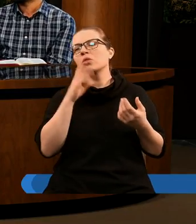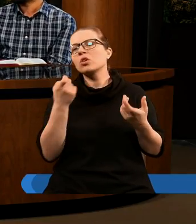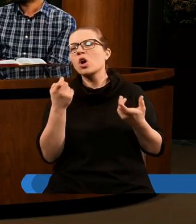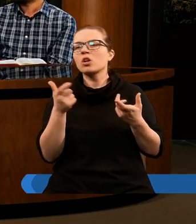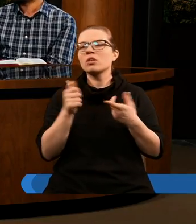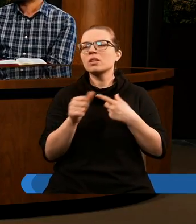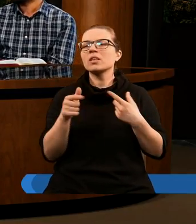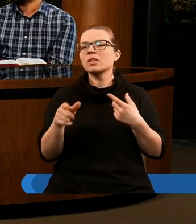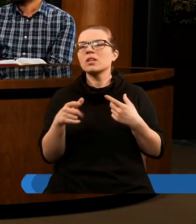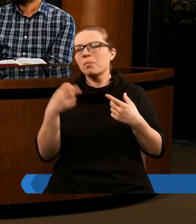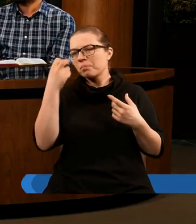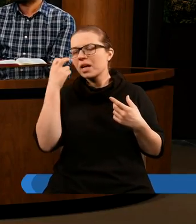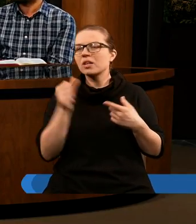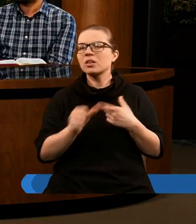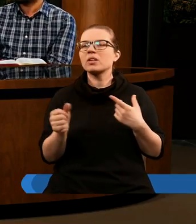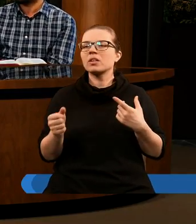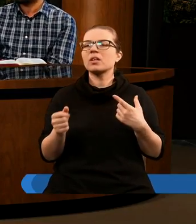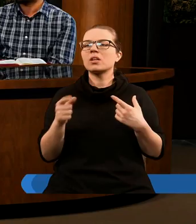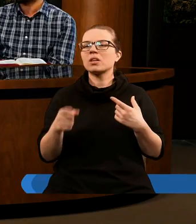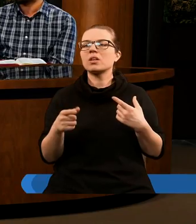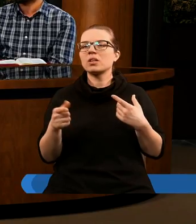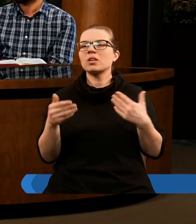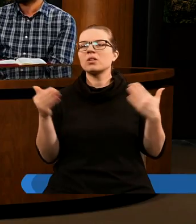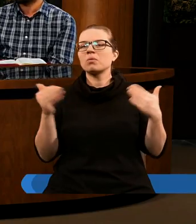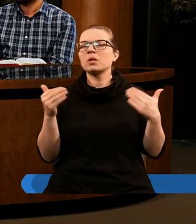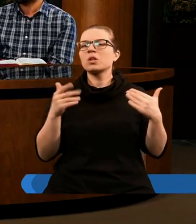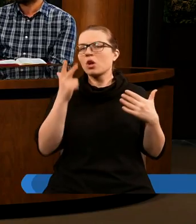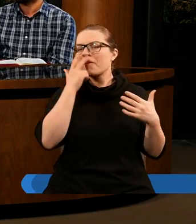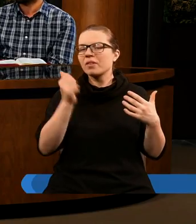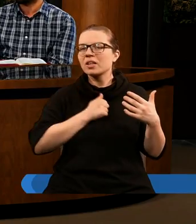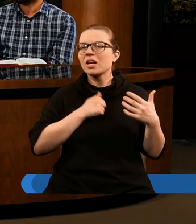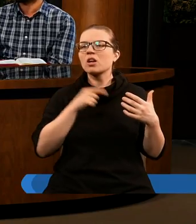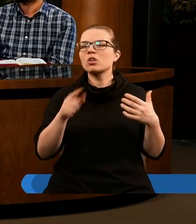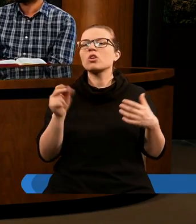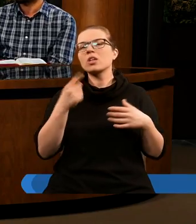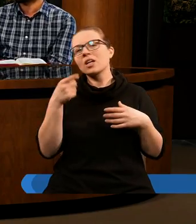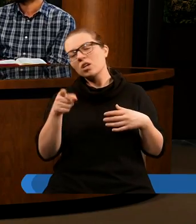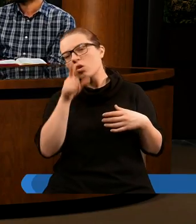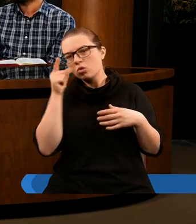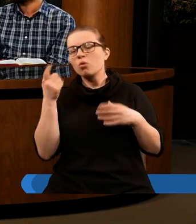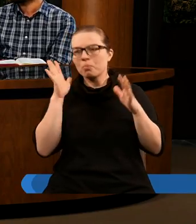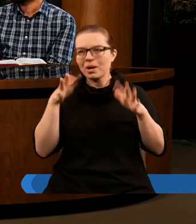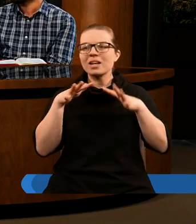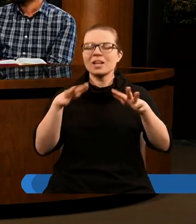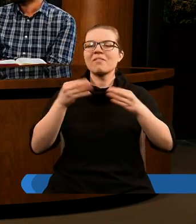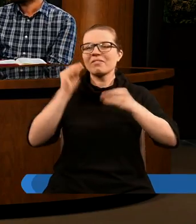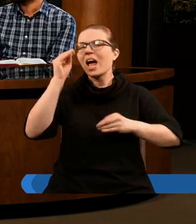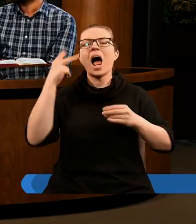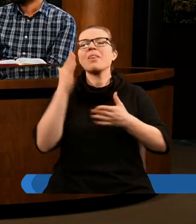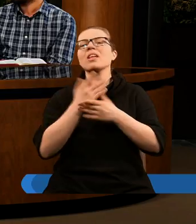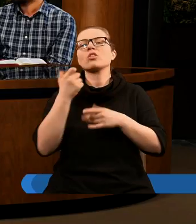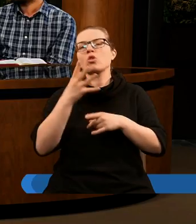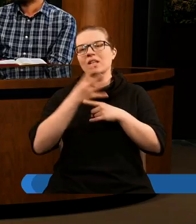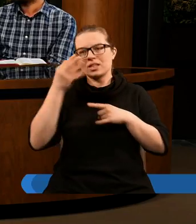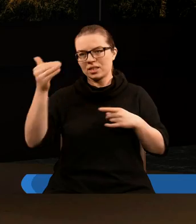będzie. I ten tysiąc to jest, te 144 jest pomnożone przez tysiąc, żeby wyrazić to, że jednak tych ludzi trochę będzie. To nie będą jakiś taki naprawdę